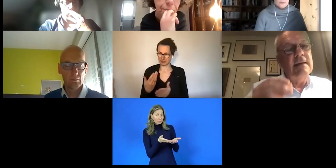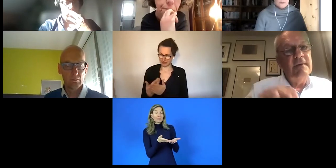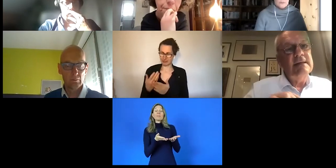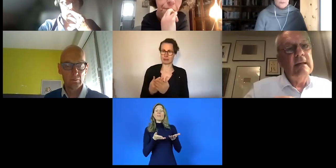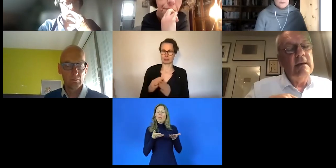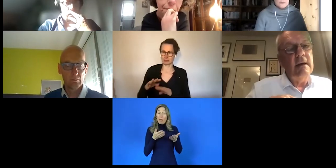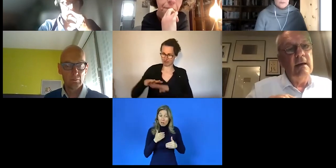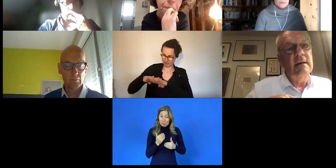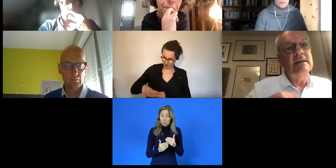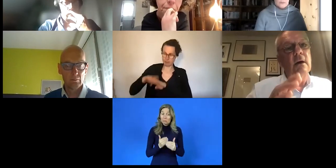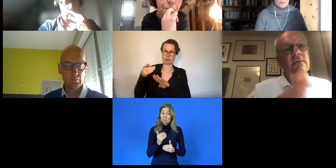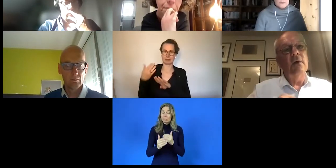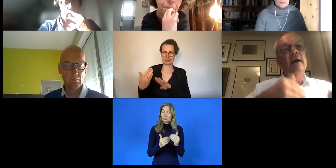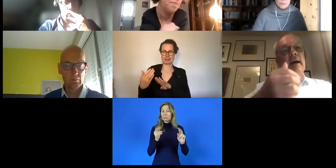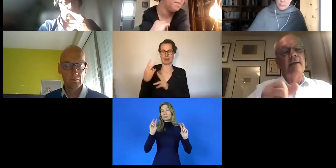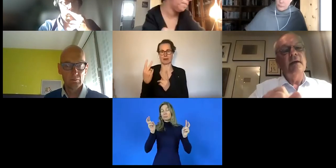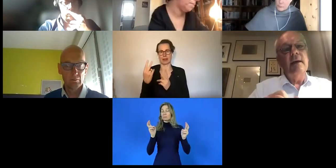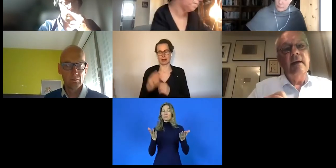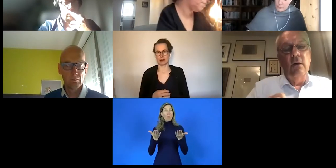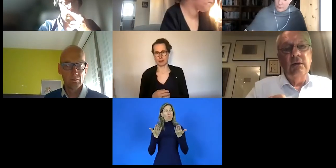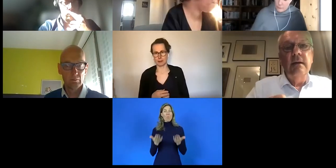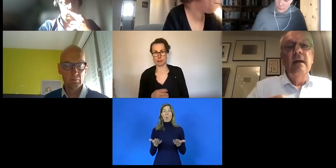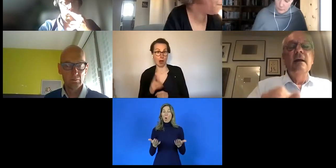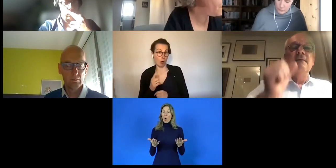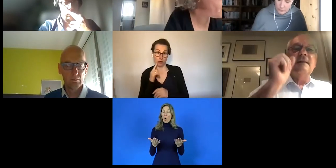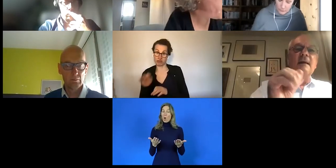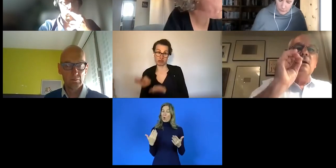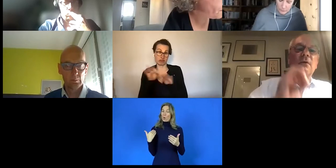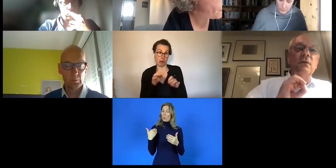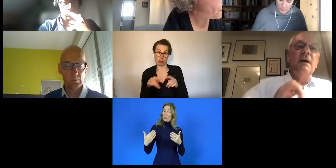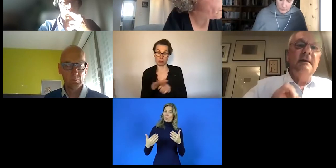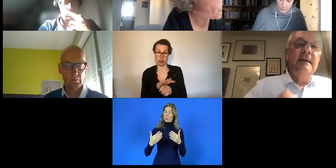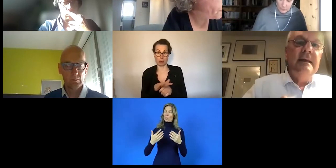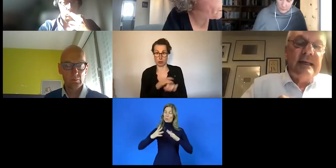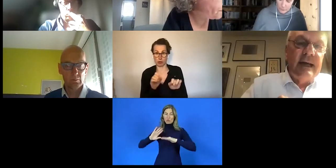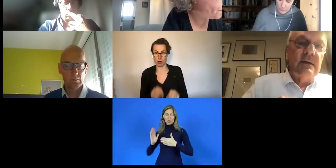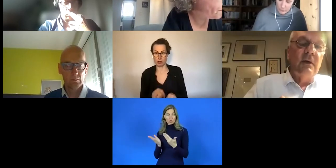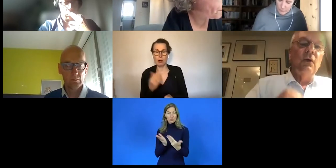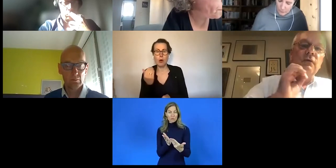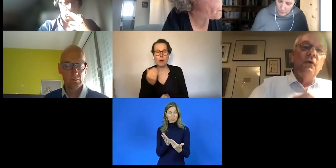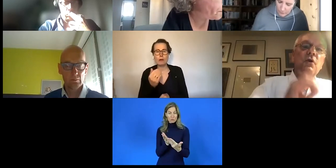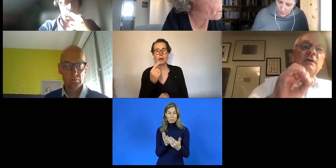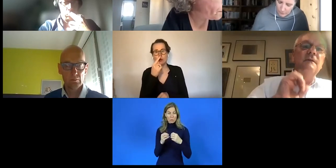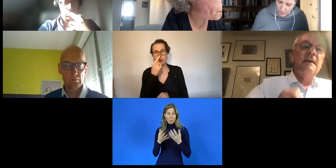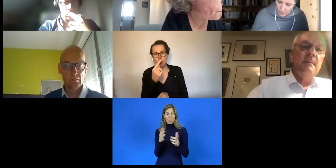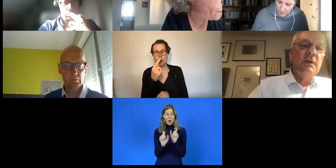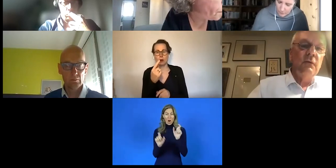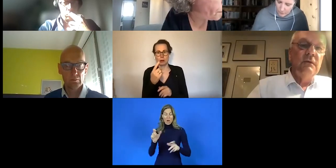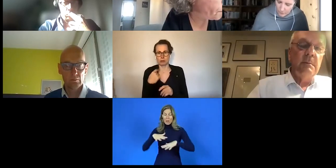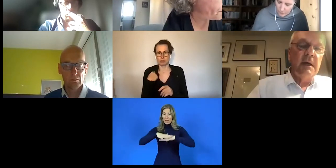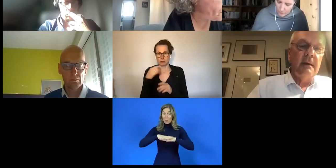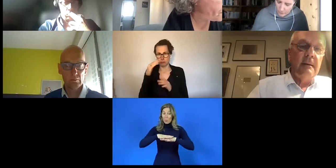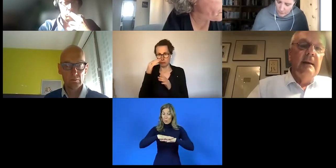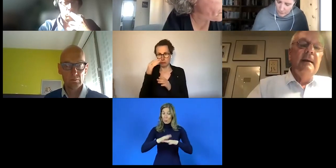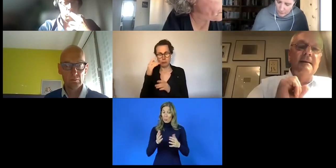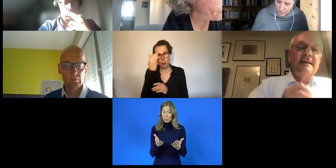für eine der wesentlichen Erkenntnisse auch für andere Regionen. Wir denken oft nur in Dienstleistungen und wo können wir jemanden